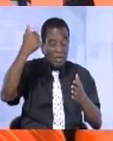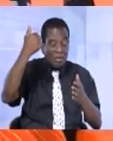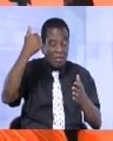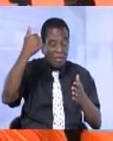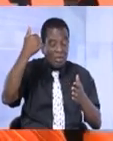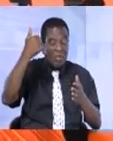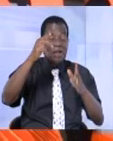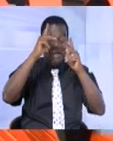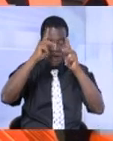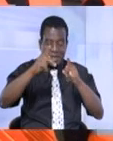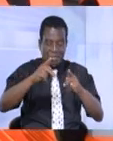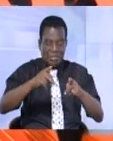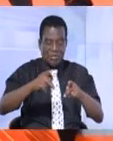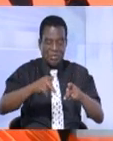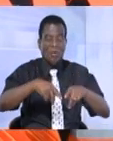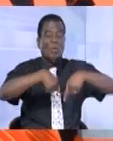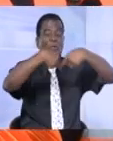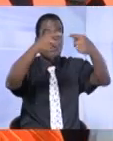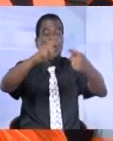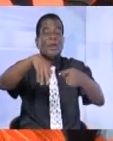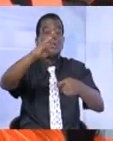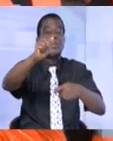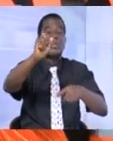surpris. On a été surpris par cet événement.